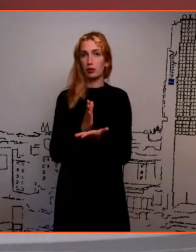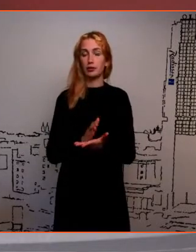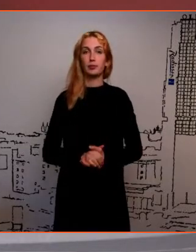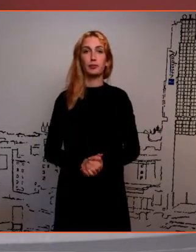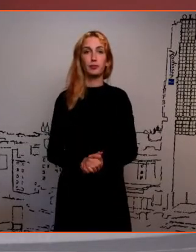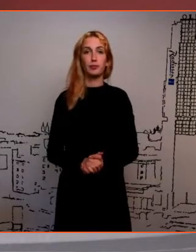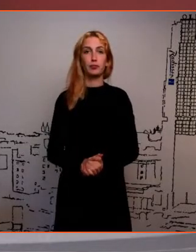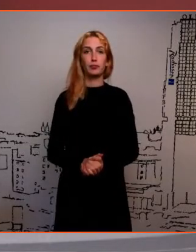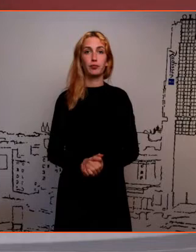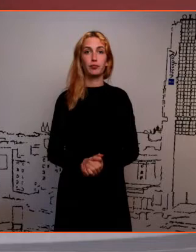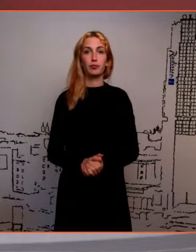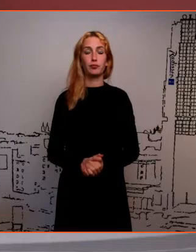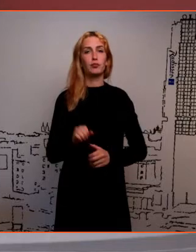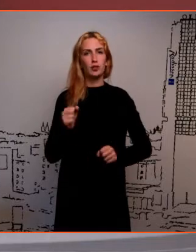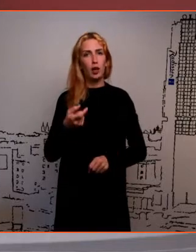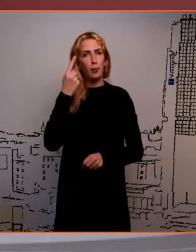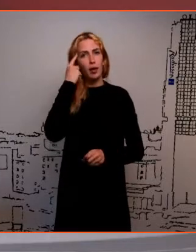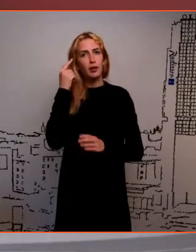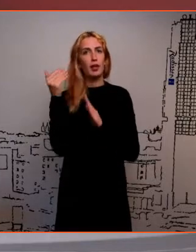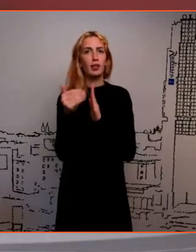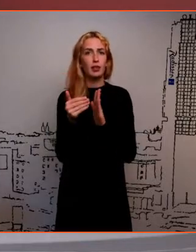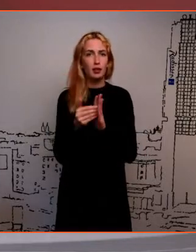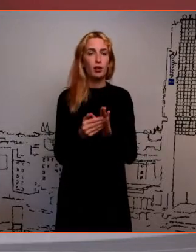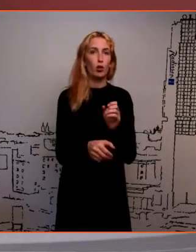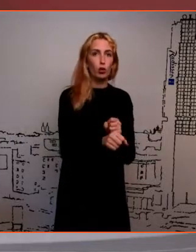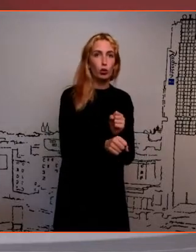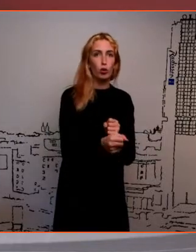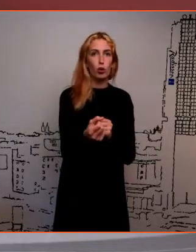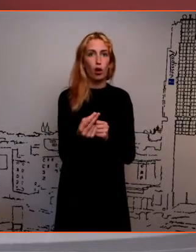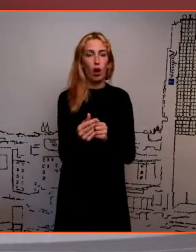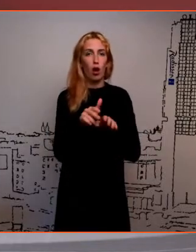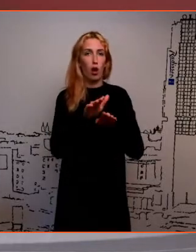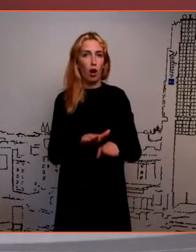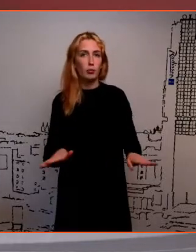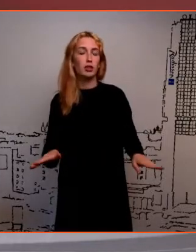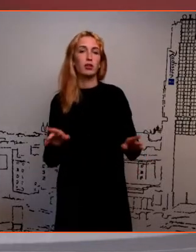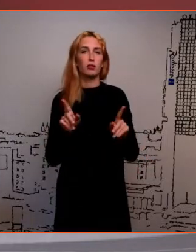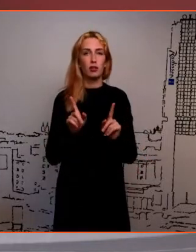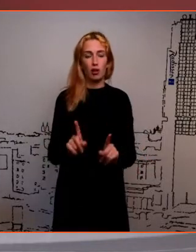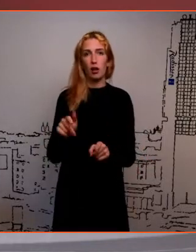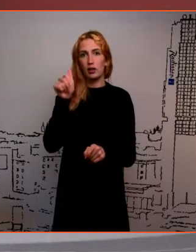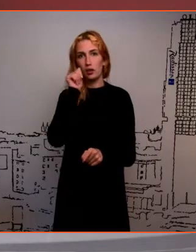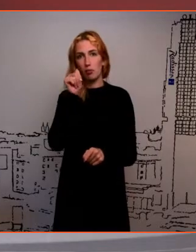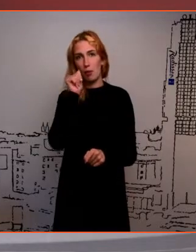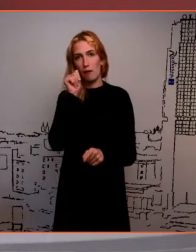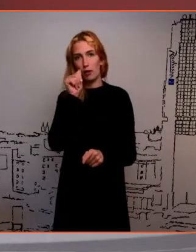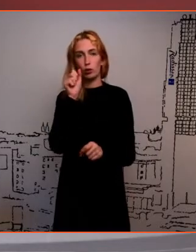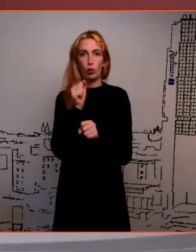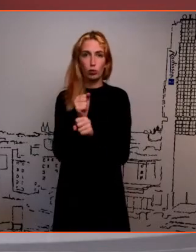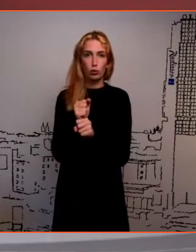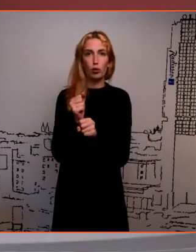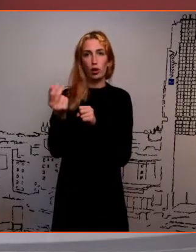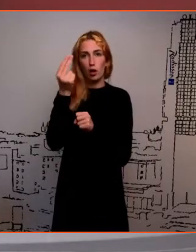Ja, no mõte tõk, et kindlasti tööraha lapsed ei ole, aga need on need teemad, mis on igapäevased just töö- ja õppimise